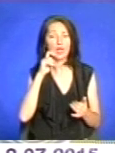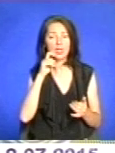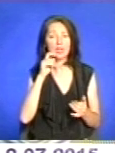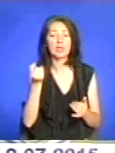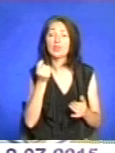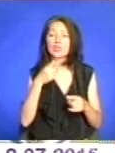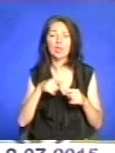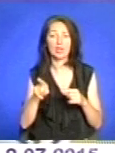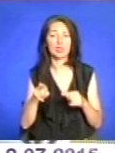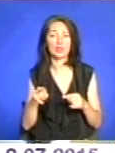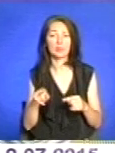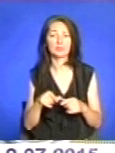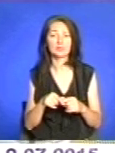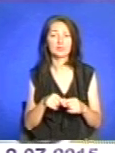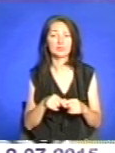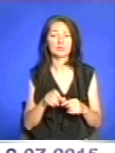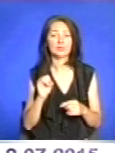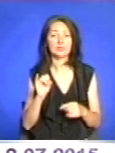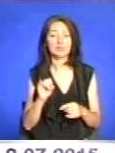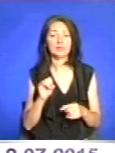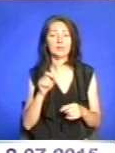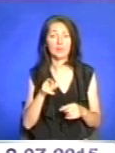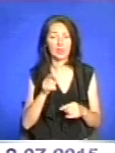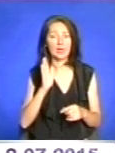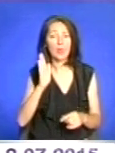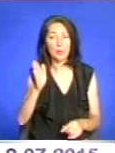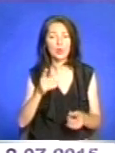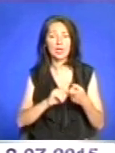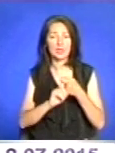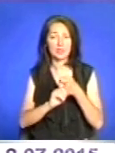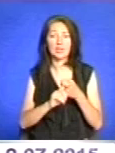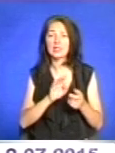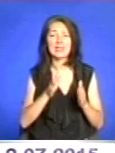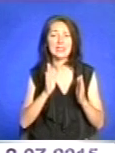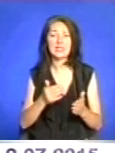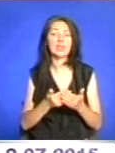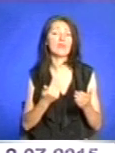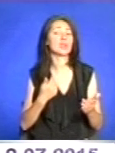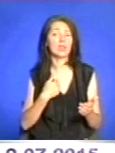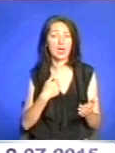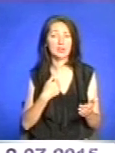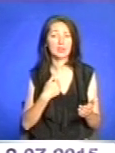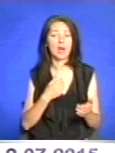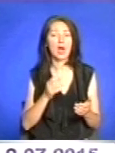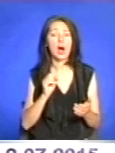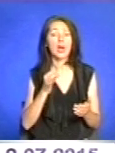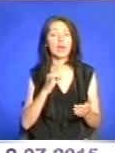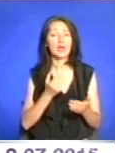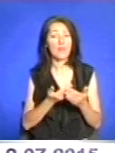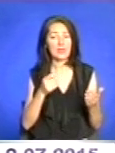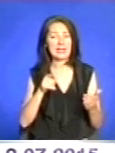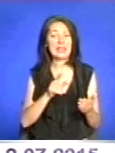трішки інша. І її майбутнє залежить не тільки від нас, а й від тих діток,